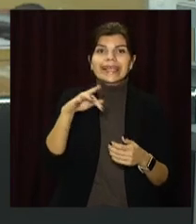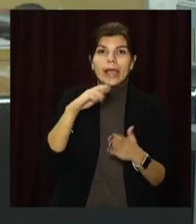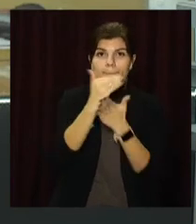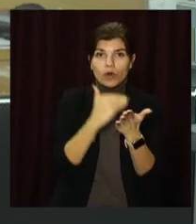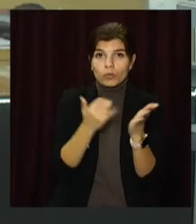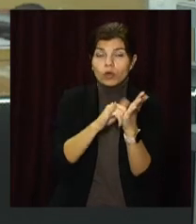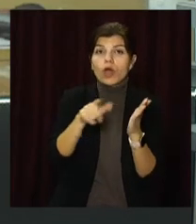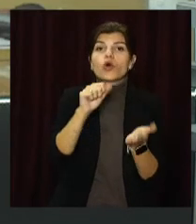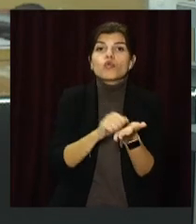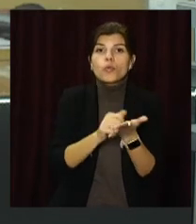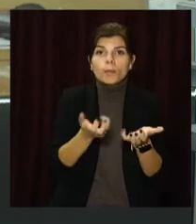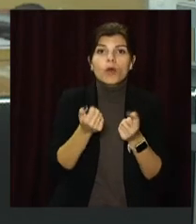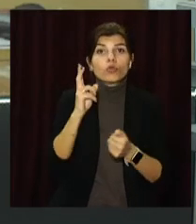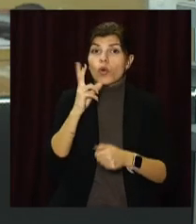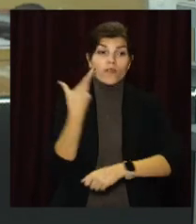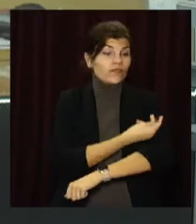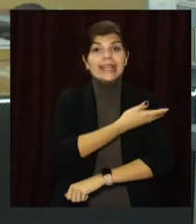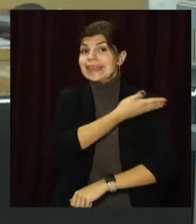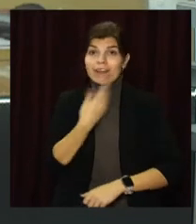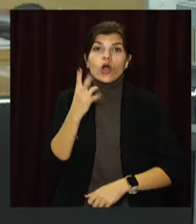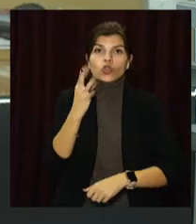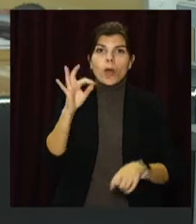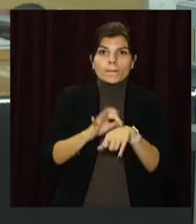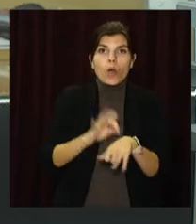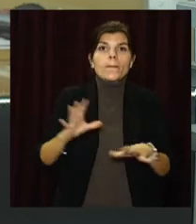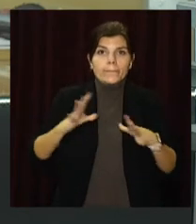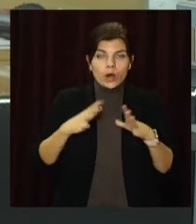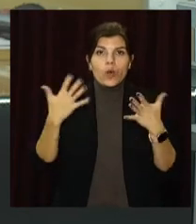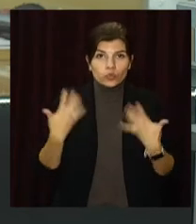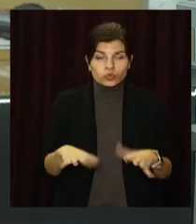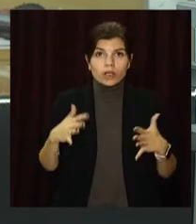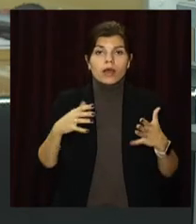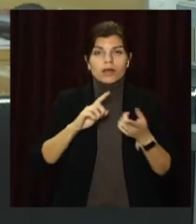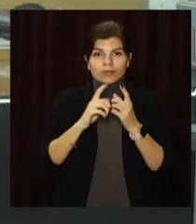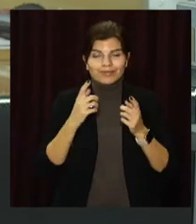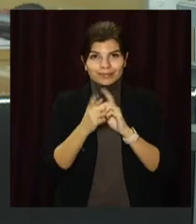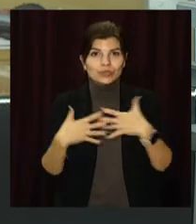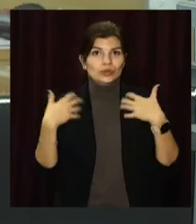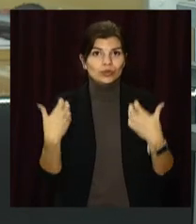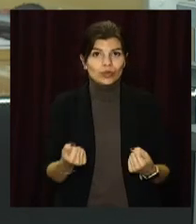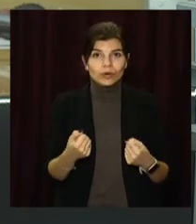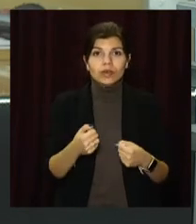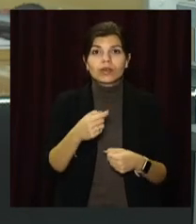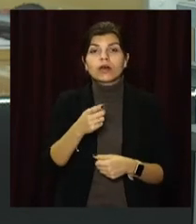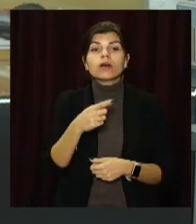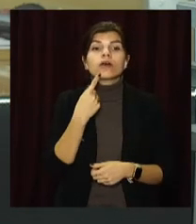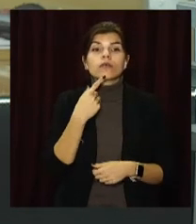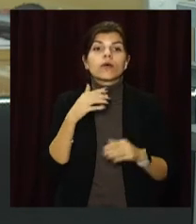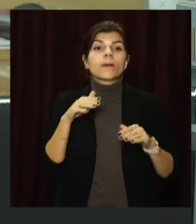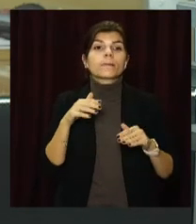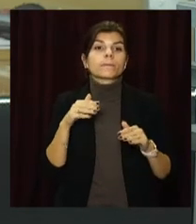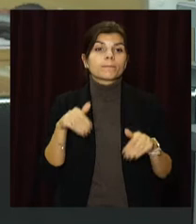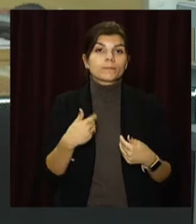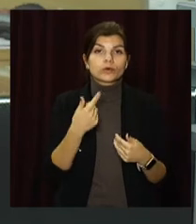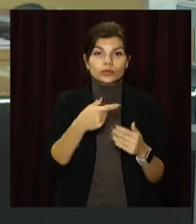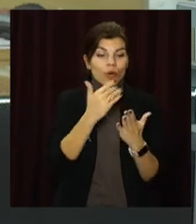Документ зможуть отримати невакциновані українці. Та сформувати його може лише ті, хто захворів після запуску нової